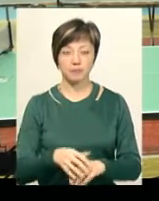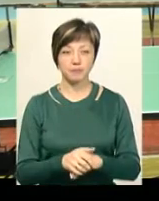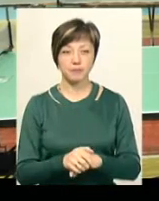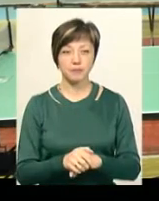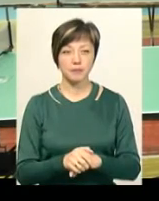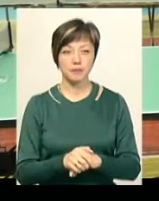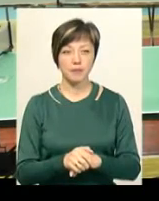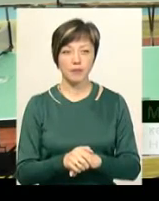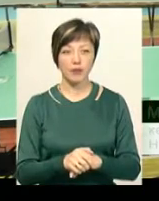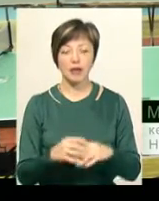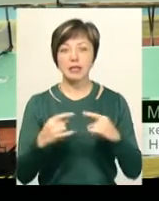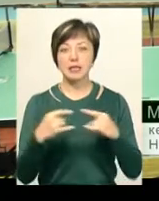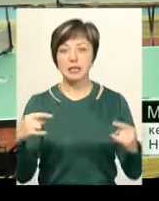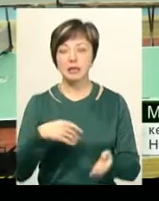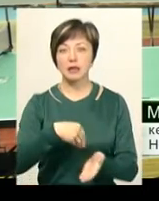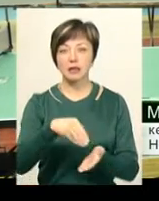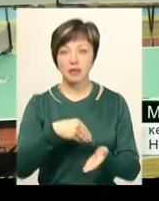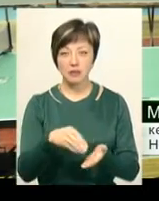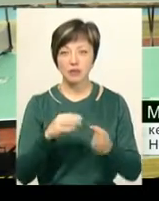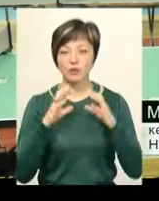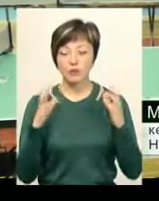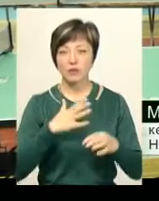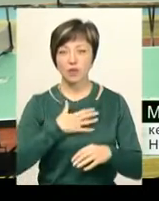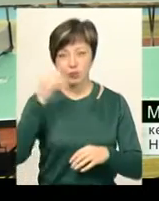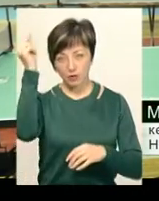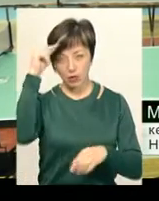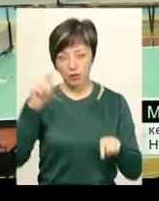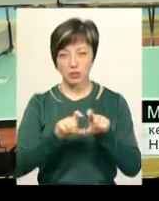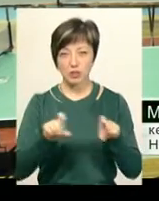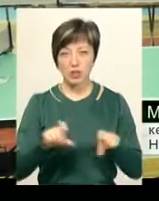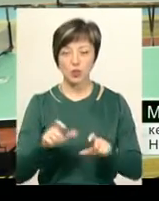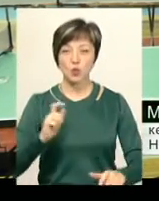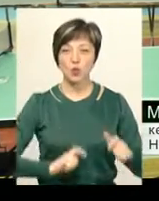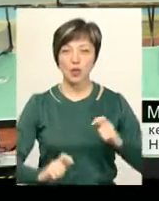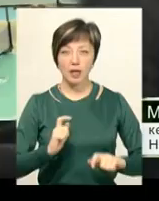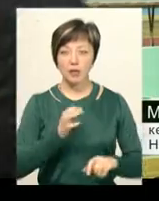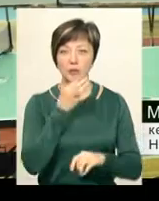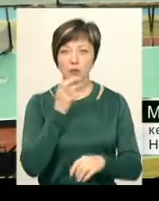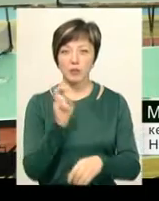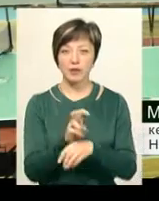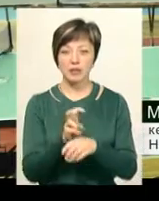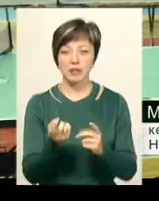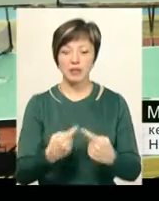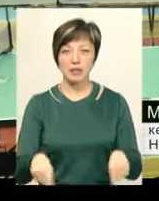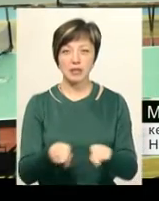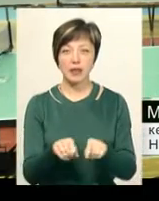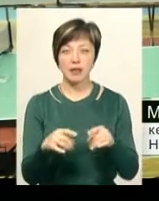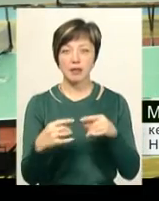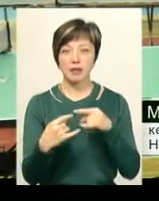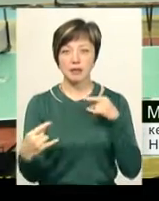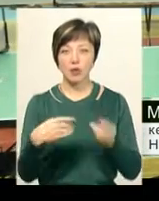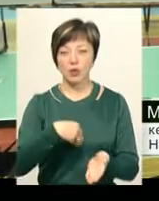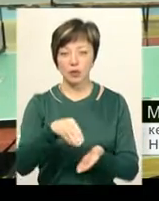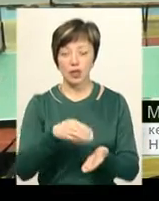від спорту, досить давно культивується в нашому навчальному закладі. Студенти залюбки відвідують секцію з настільного тенісу,